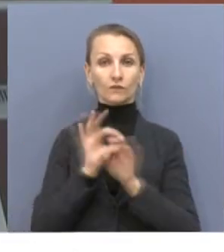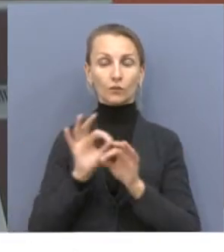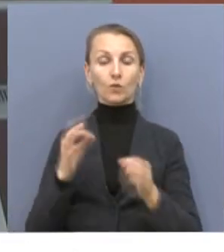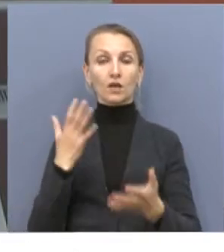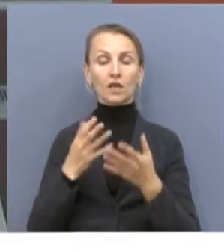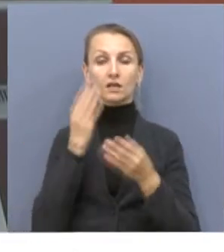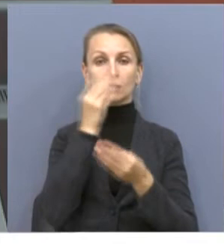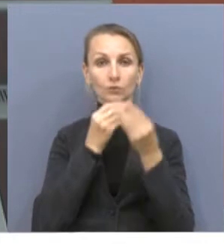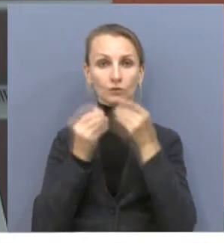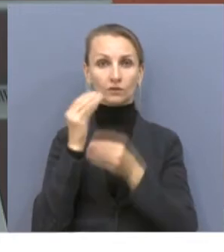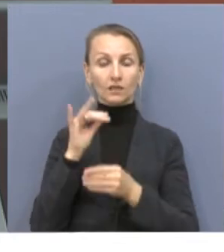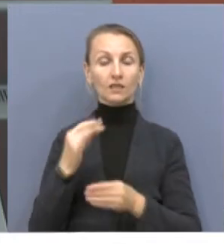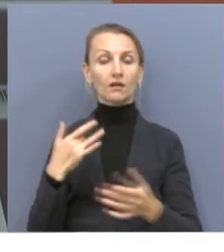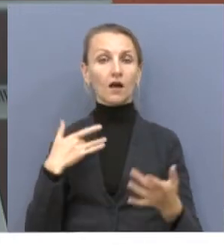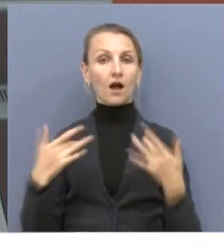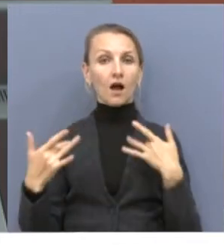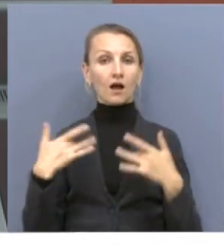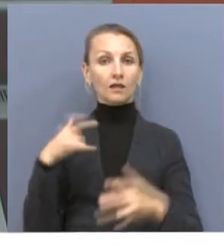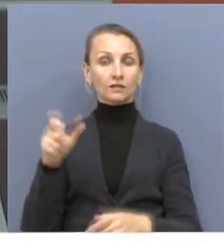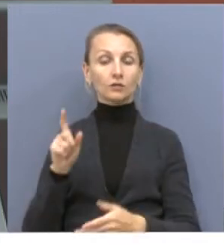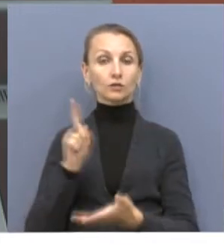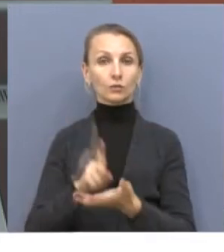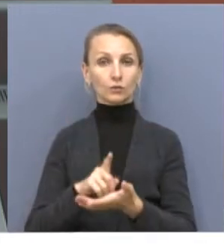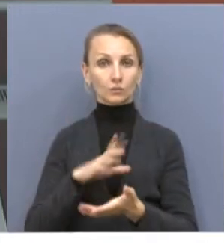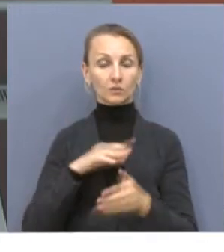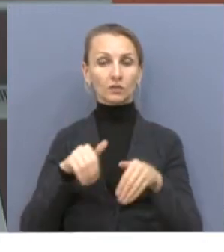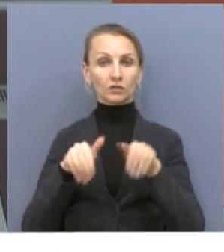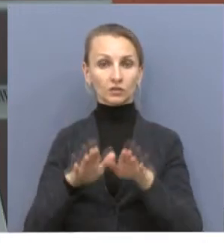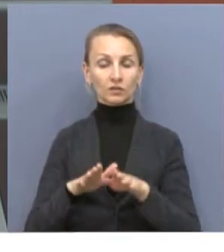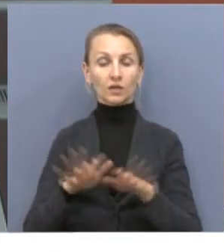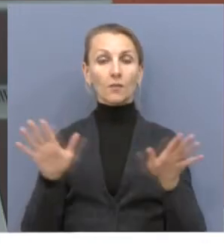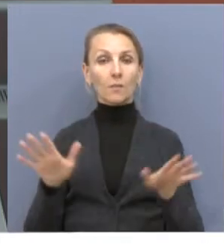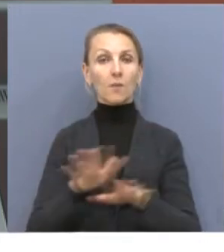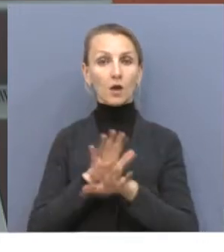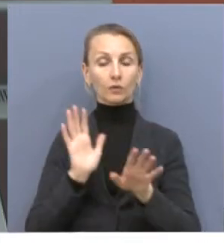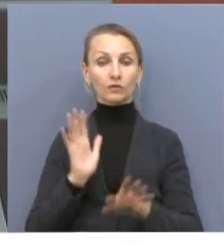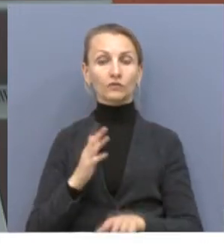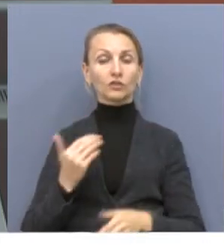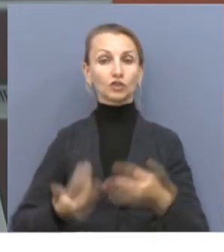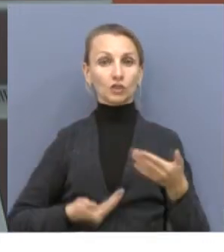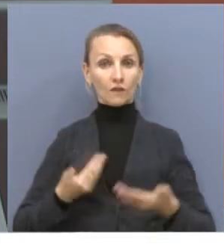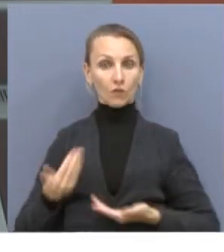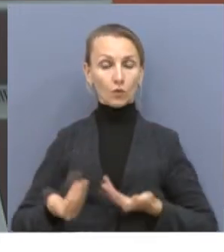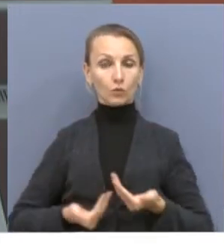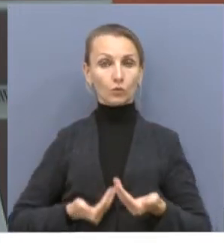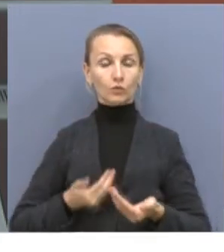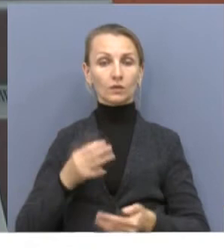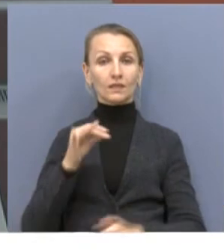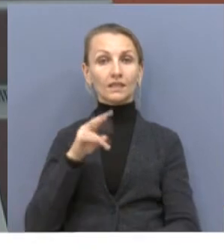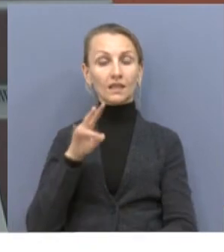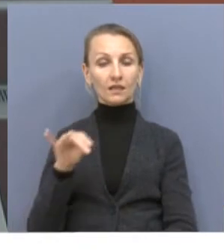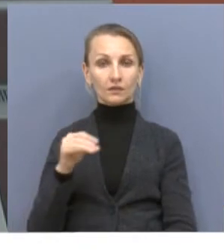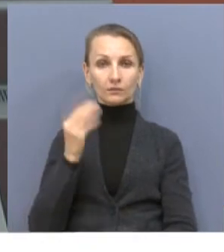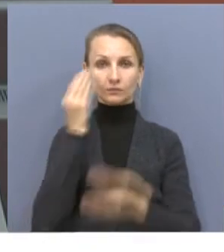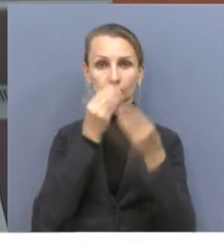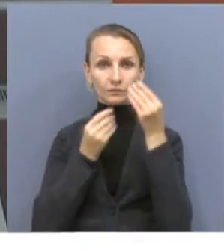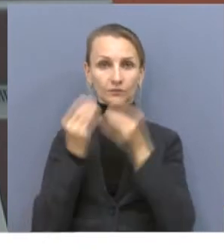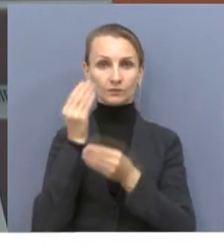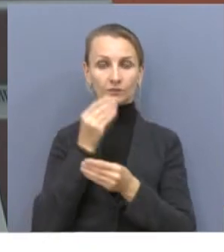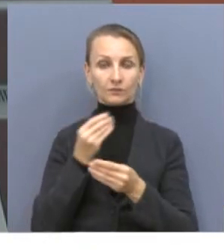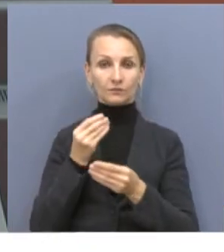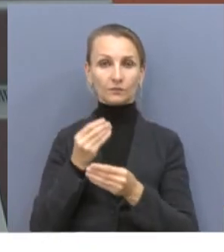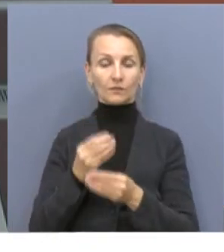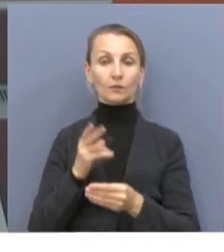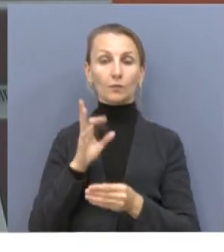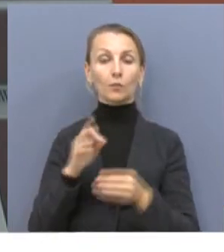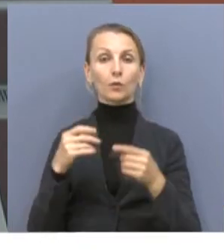И артист должен решить, поет он вживую по одной ставке или под фонограмму, по другой,